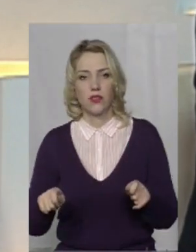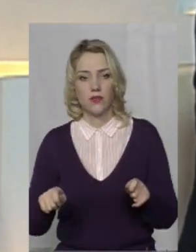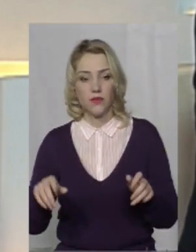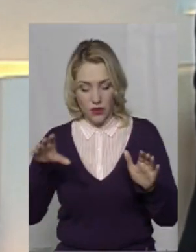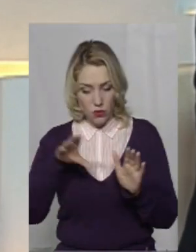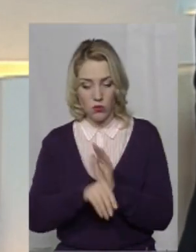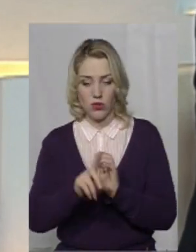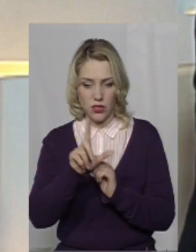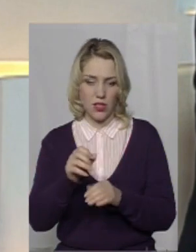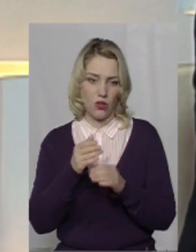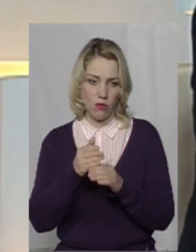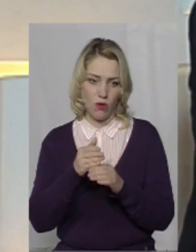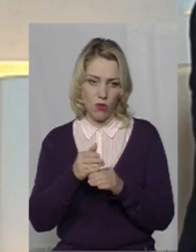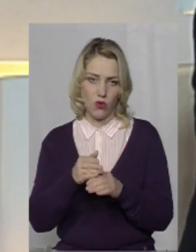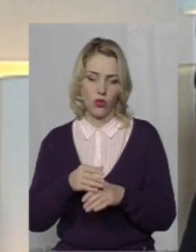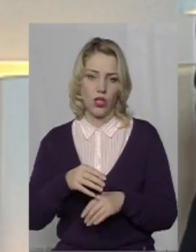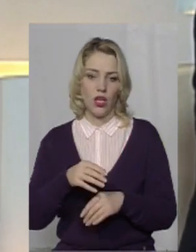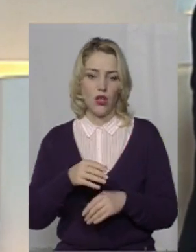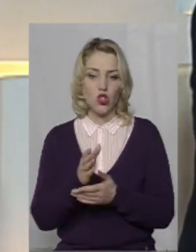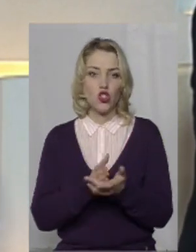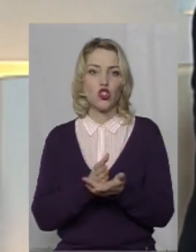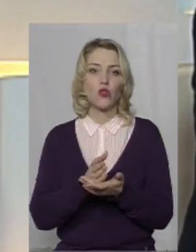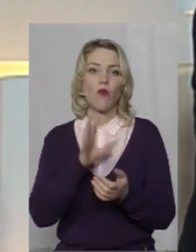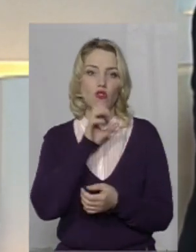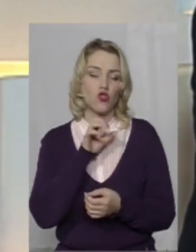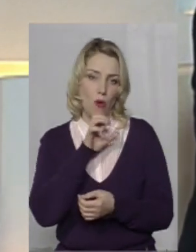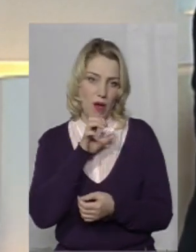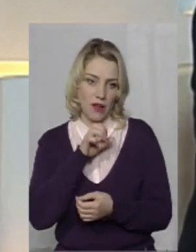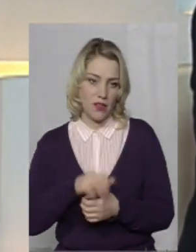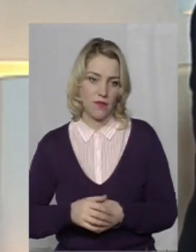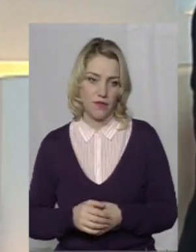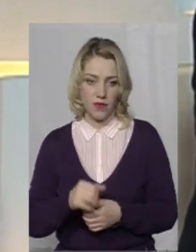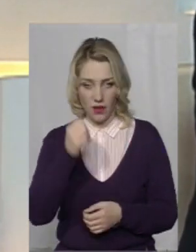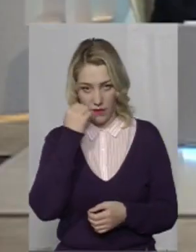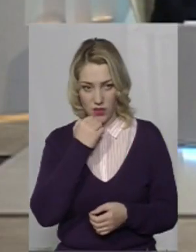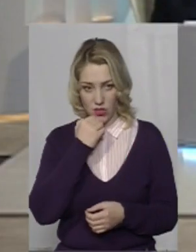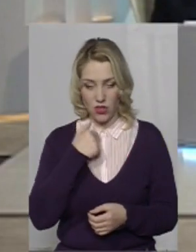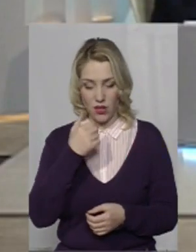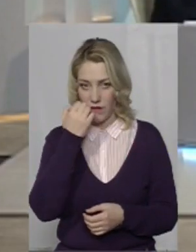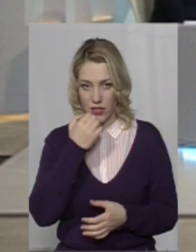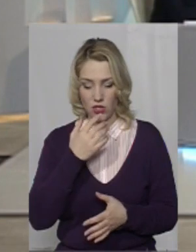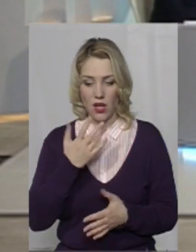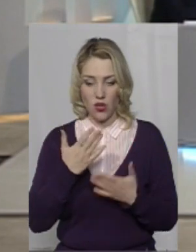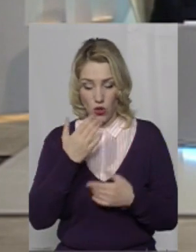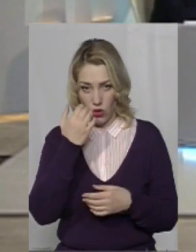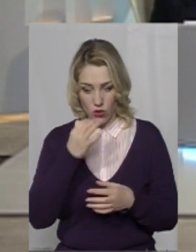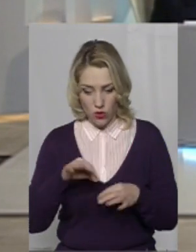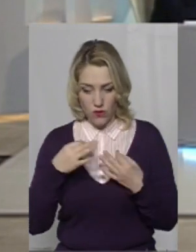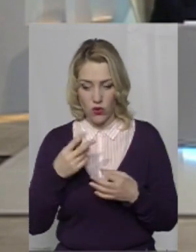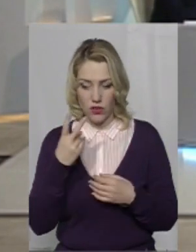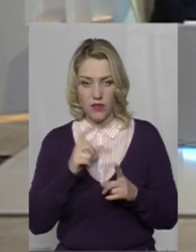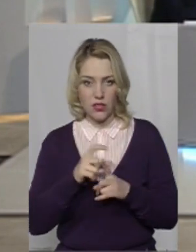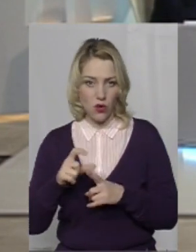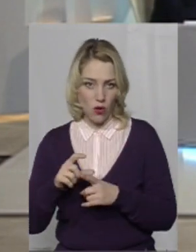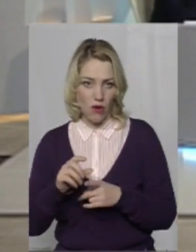в тому числі за допомогою службової собаки, в тому числі за допомогою, я дуже вдячний, якщо дозволите ще буквально два слова, дуже вдячний